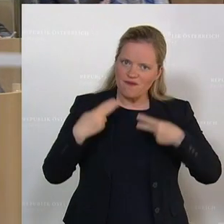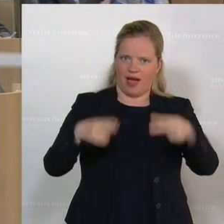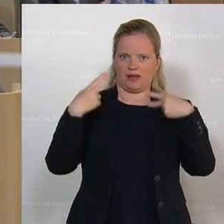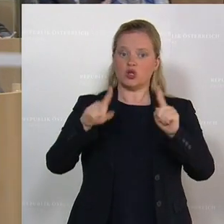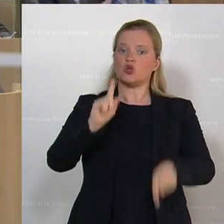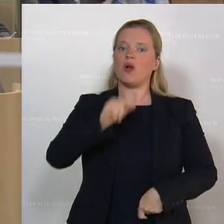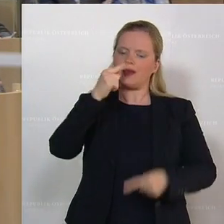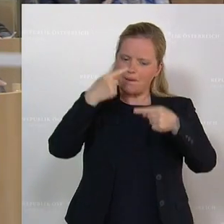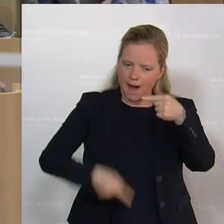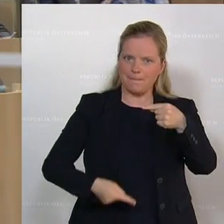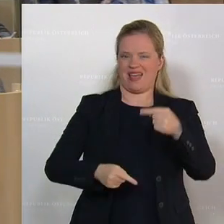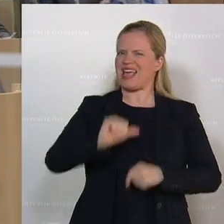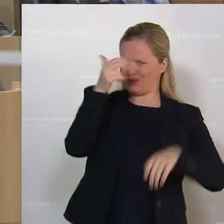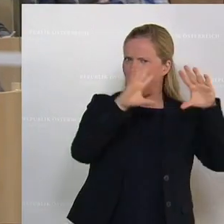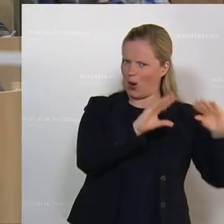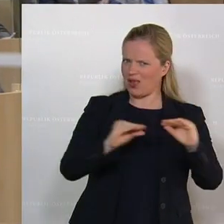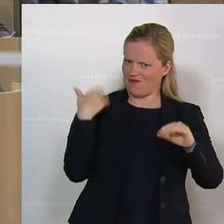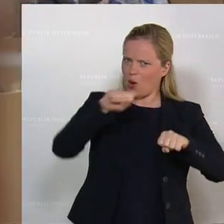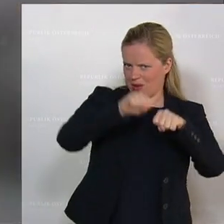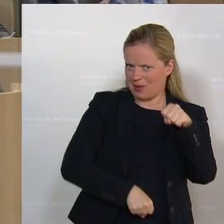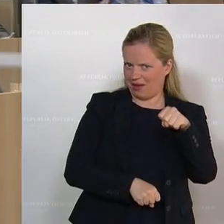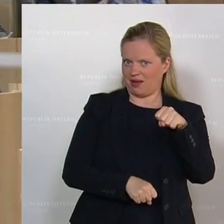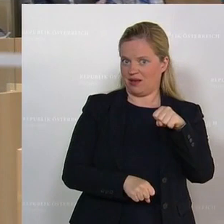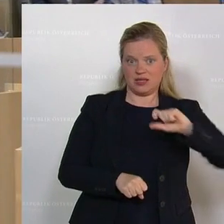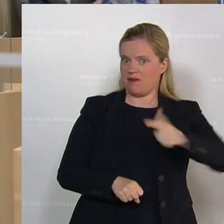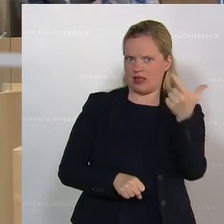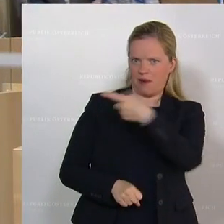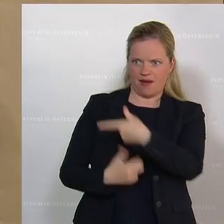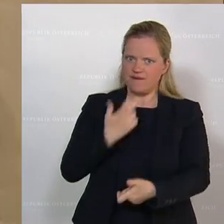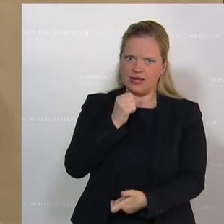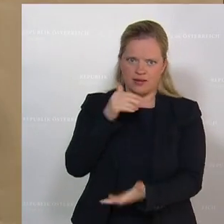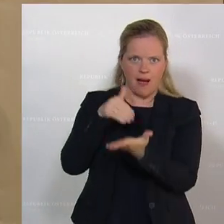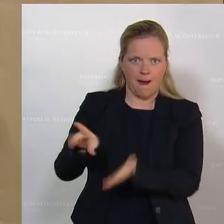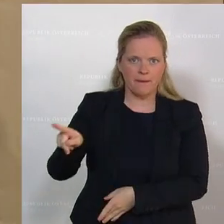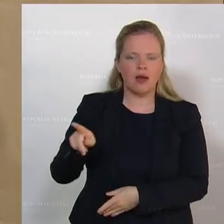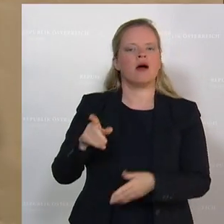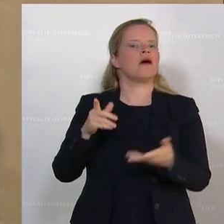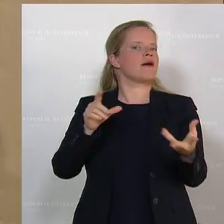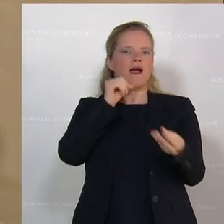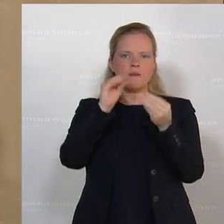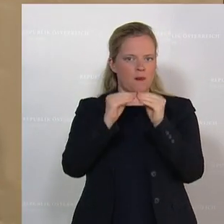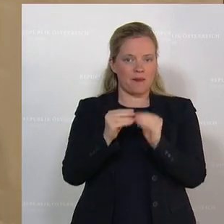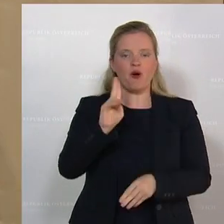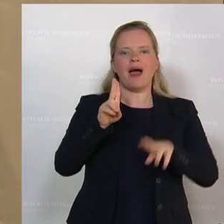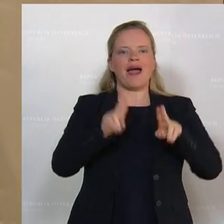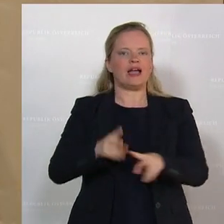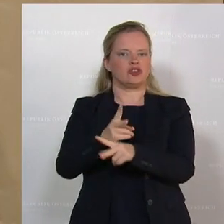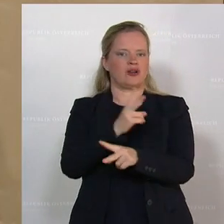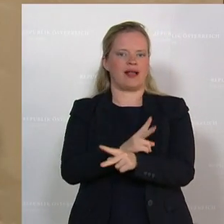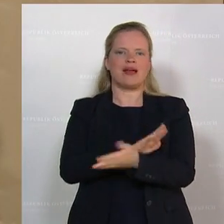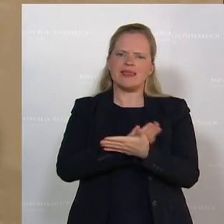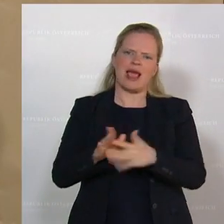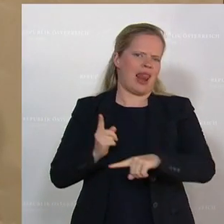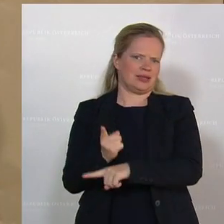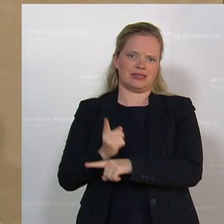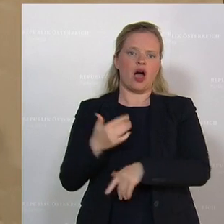wir ihn unterbrechen, wie wir das beim ersten Lockdown gemacht haben. Aber ich sage Ihnen, das ist auch kein Problem, weil ein Rechtsstaat ist nie lästig.